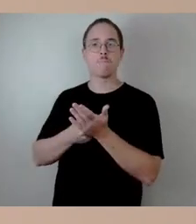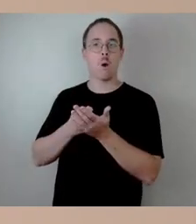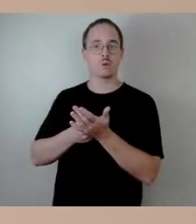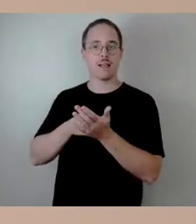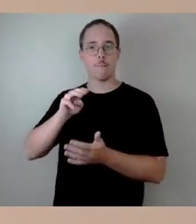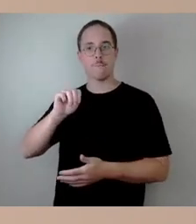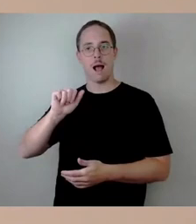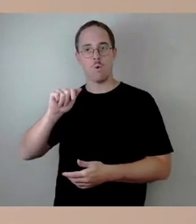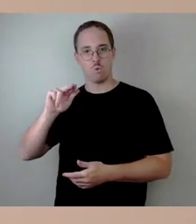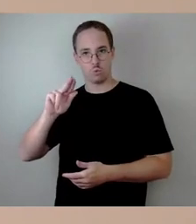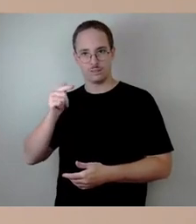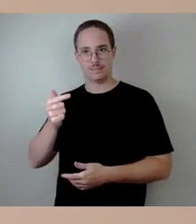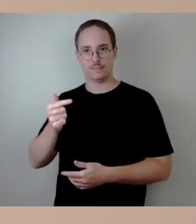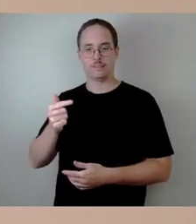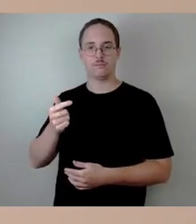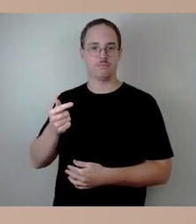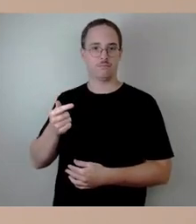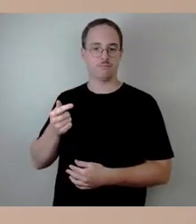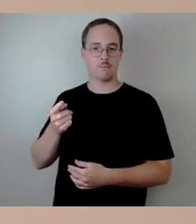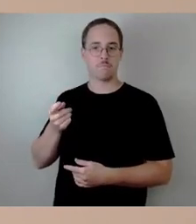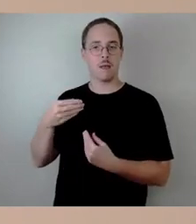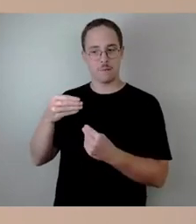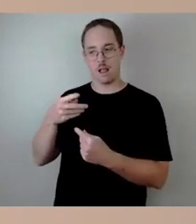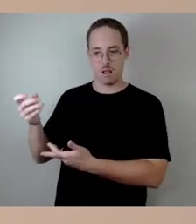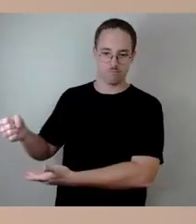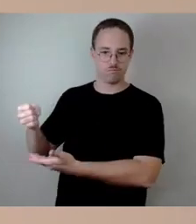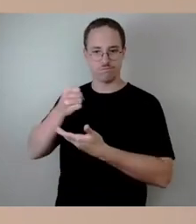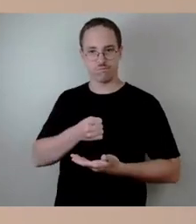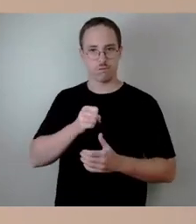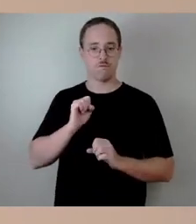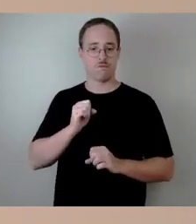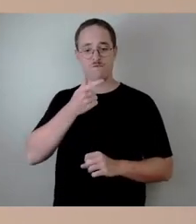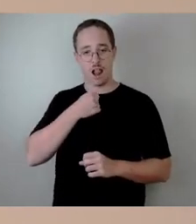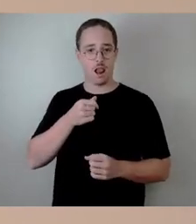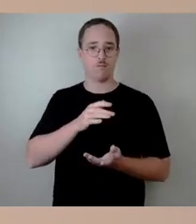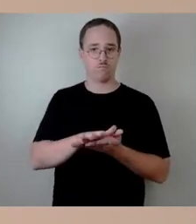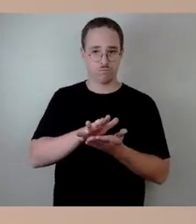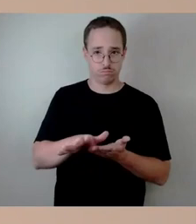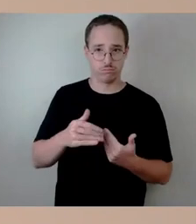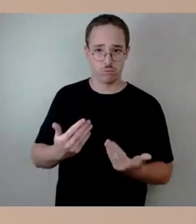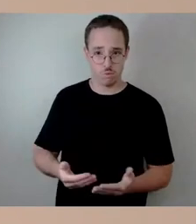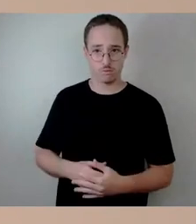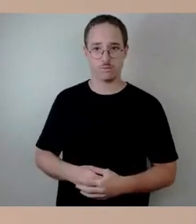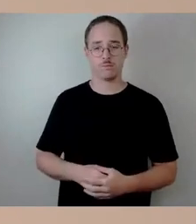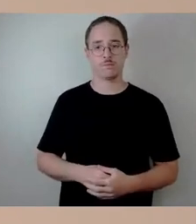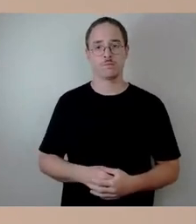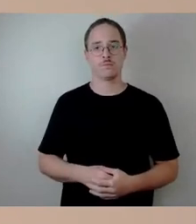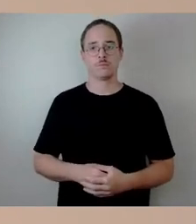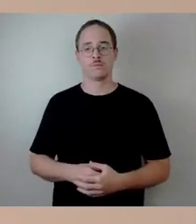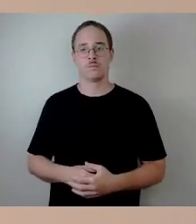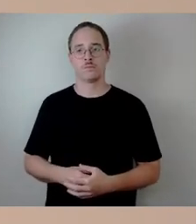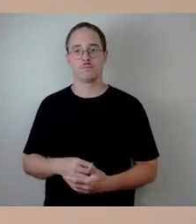verwenden wollten. Wir haben seinerzeit deutlich gemacht, dass wir die